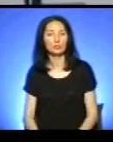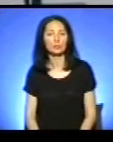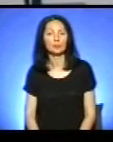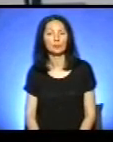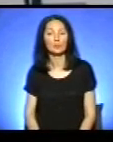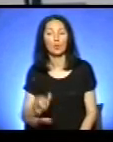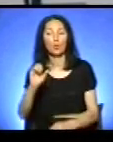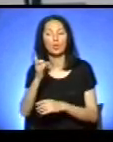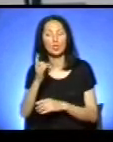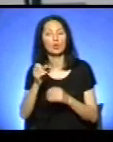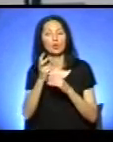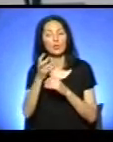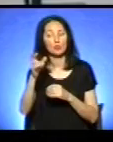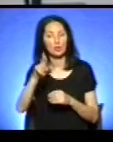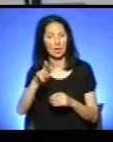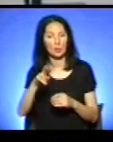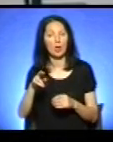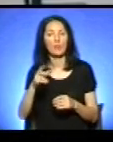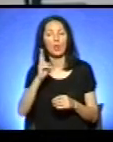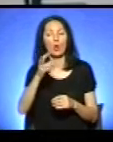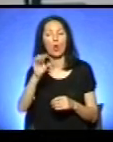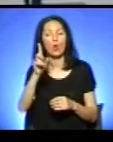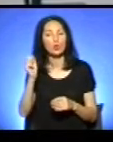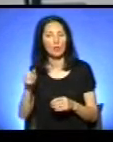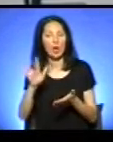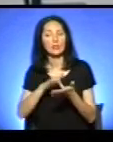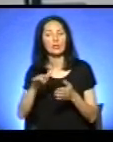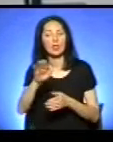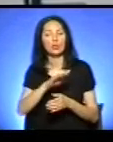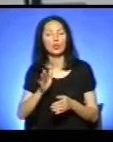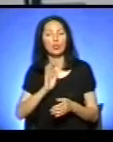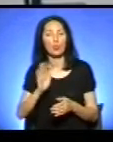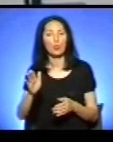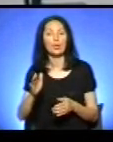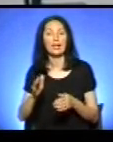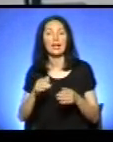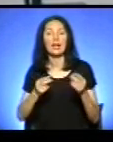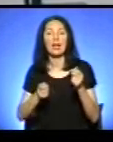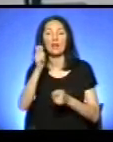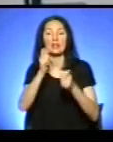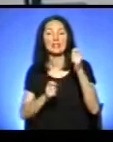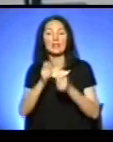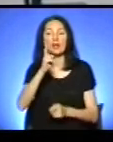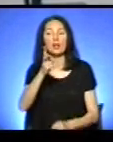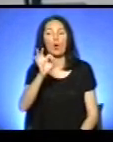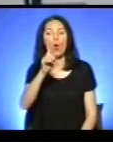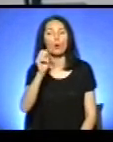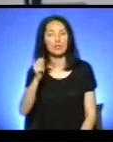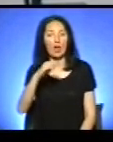У неділю, 12 серпня, у Кузовій на центральній площі відбудеться фестиваль Козафест. На святі проведуть парад